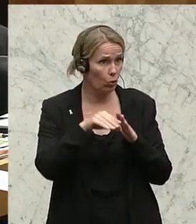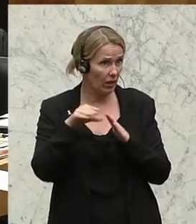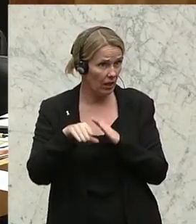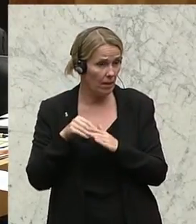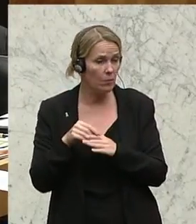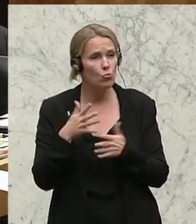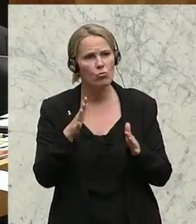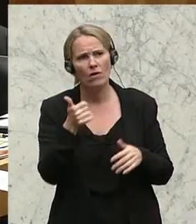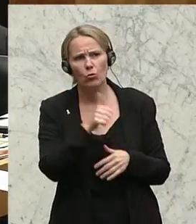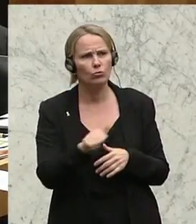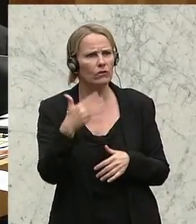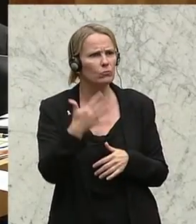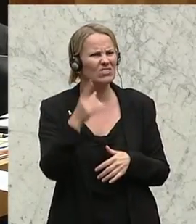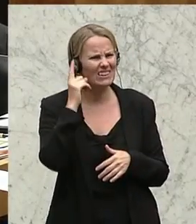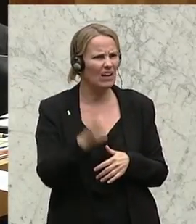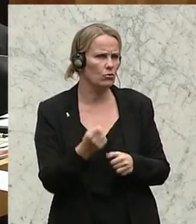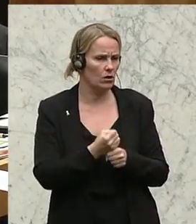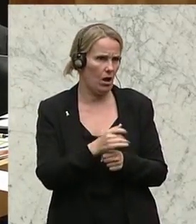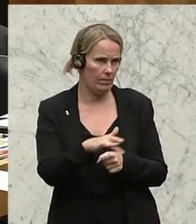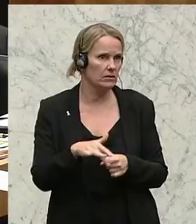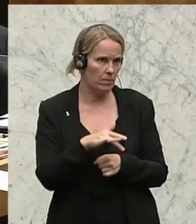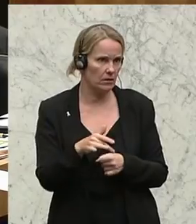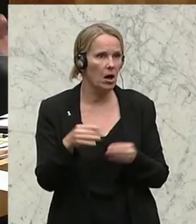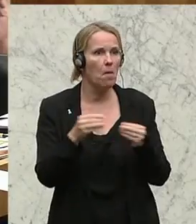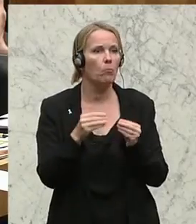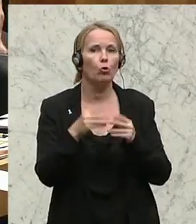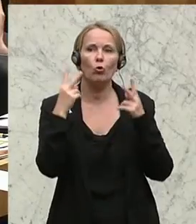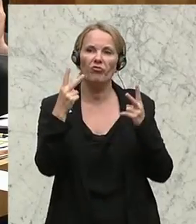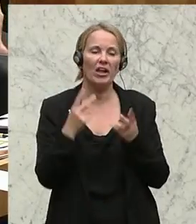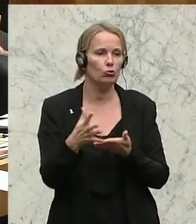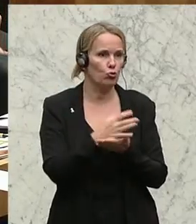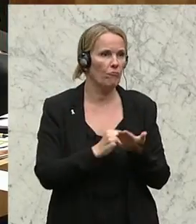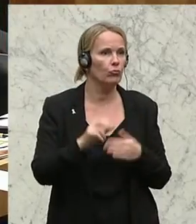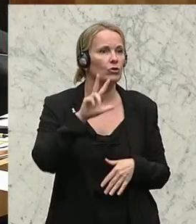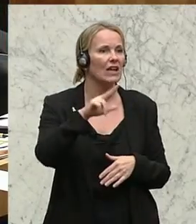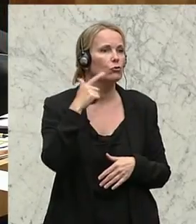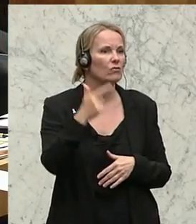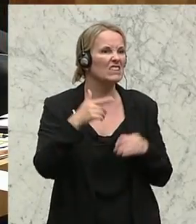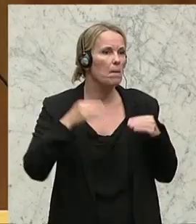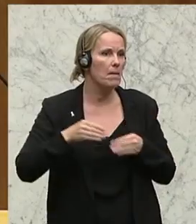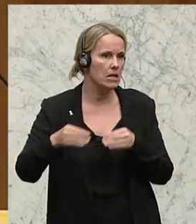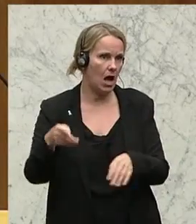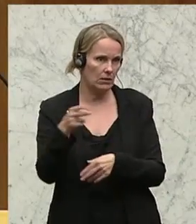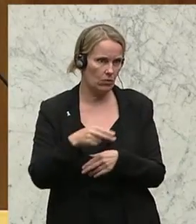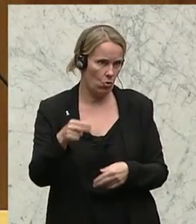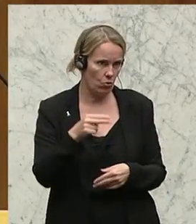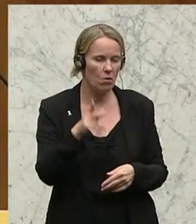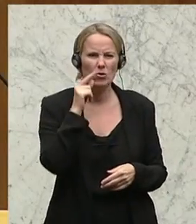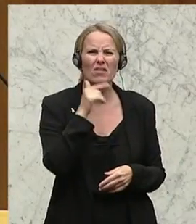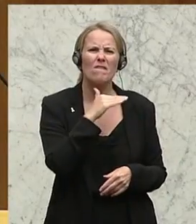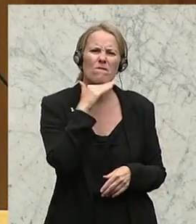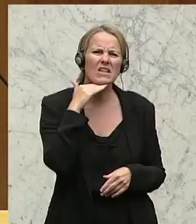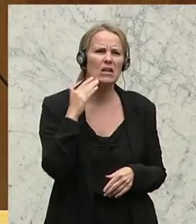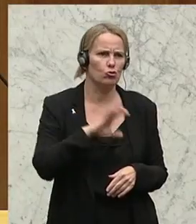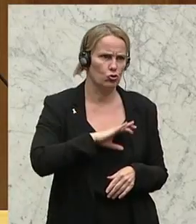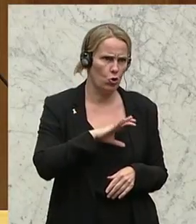von rund 150.000 Arbeitsplätzen und einer Brutto-Wertschöpfung von 23 Milliarden Euro. Viele Chancen. Es